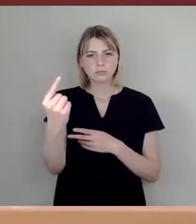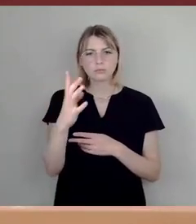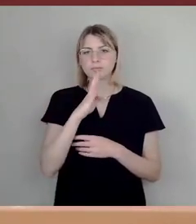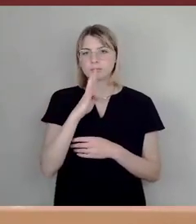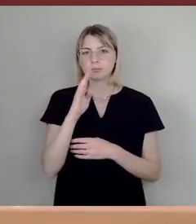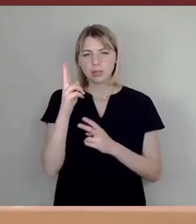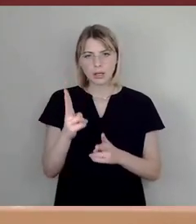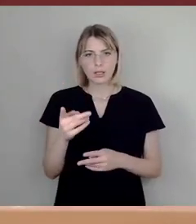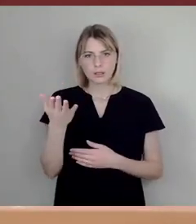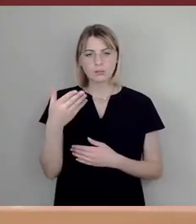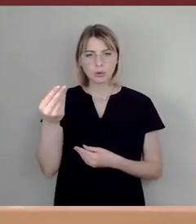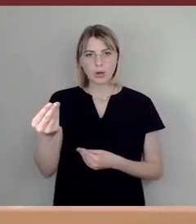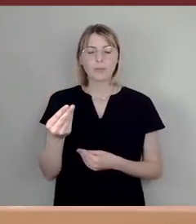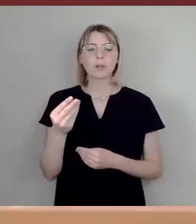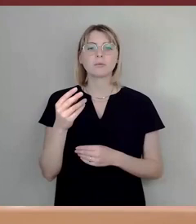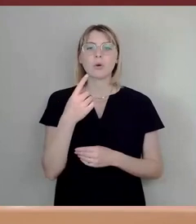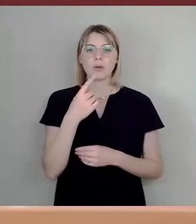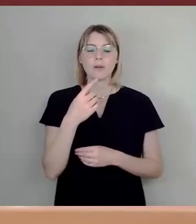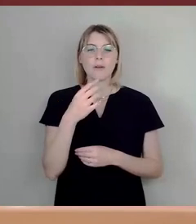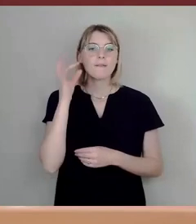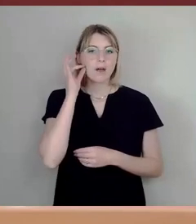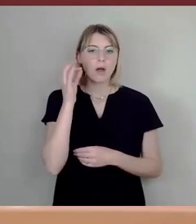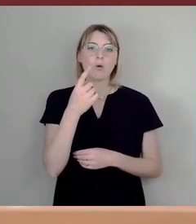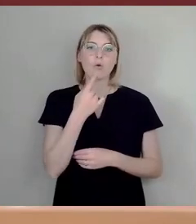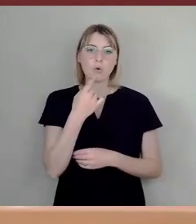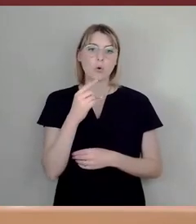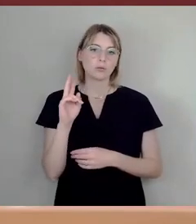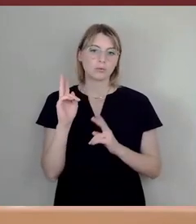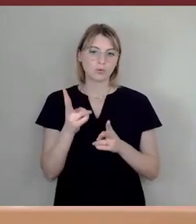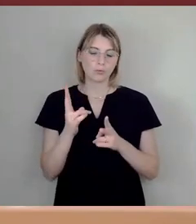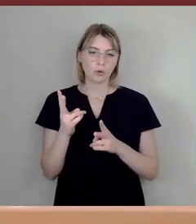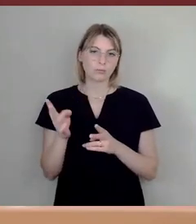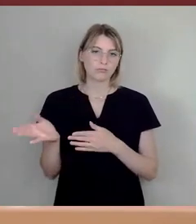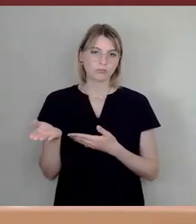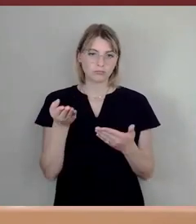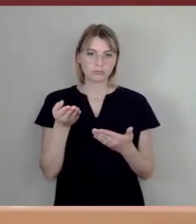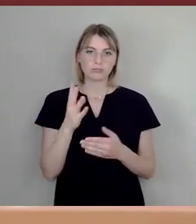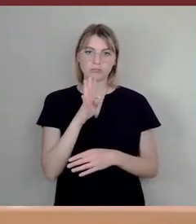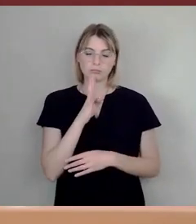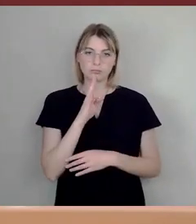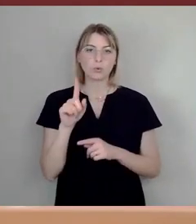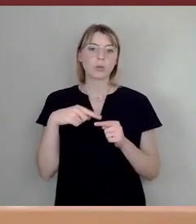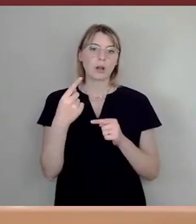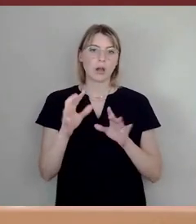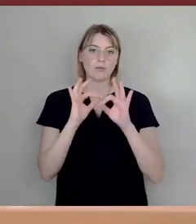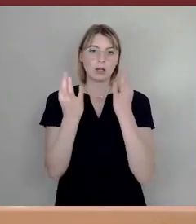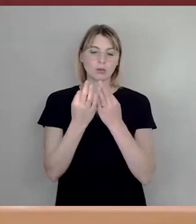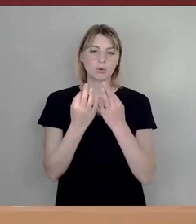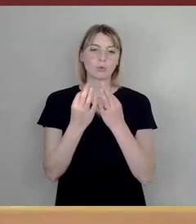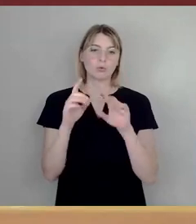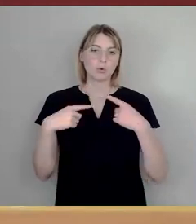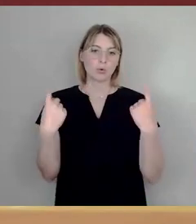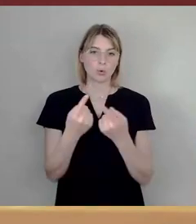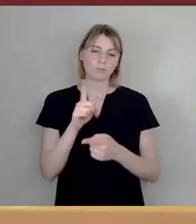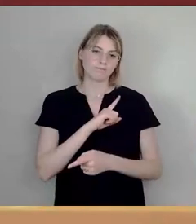Wir würden Frau Roth gleich sprechen lassen und ich mache dann die Fraktionsrunde. Okay, dann machen wir das so. Dann, liebe